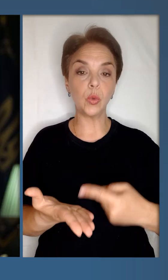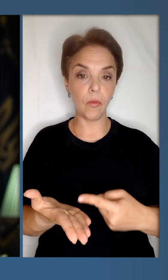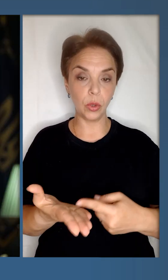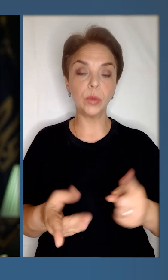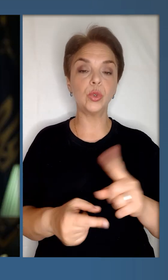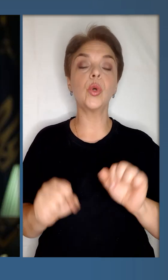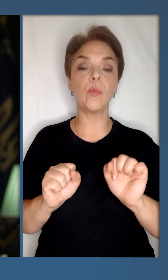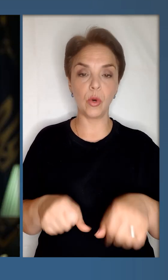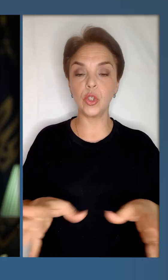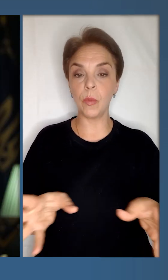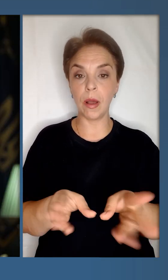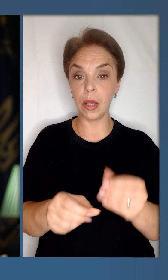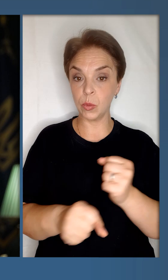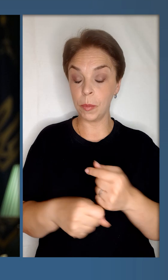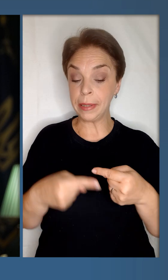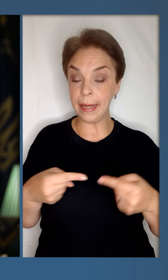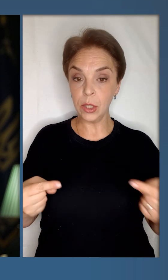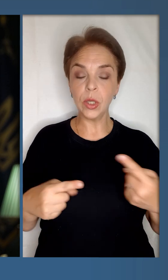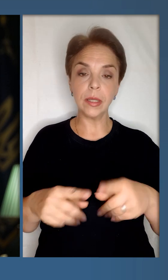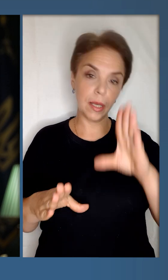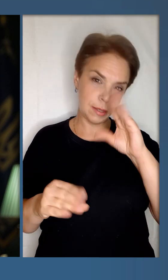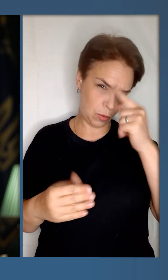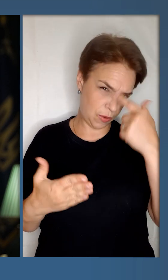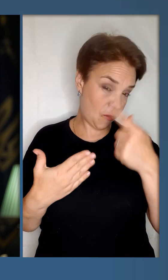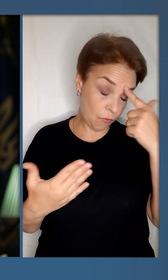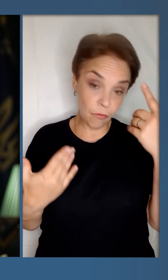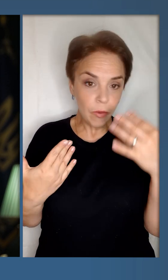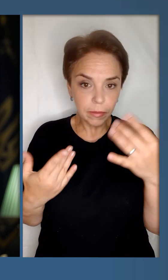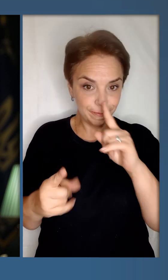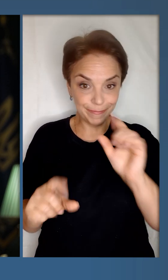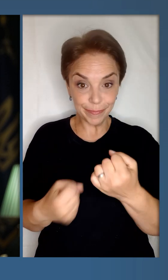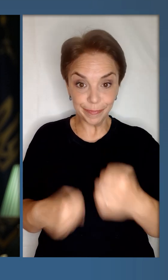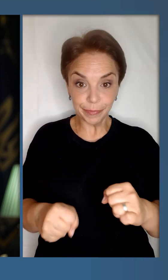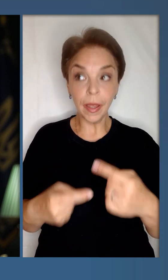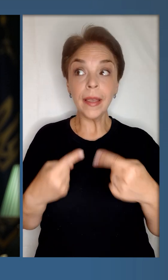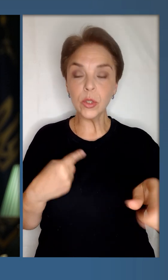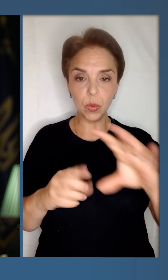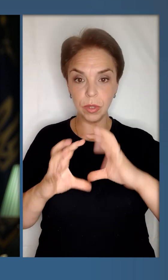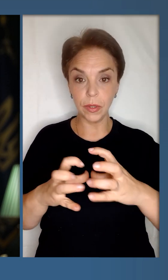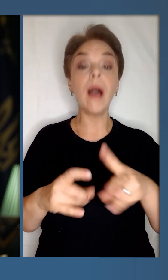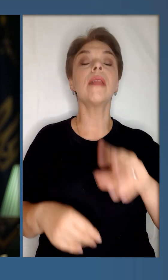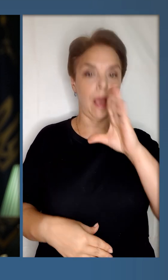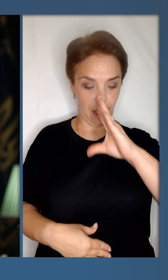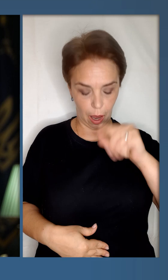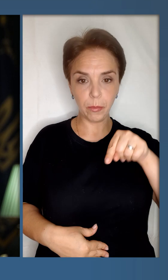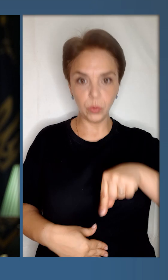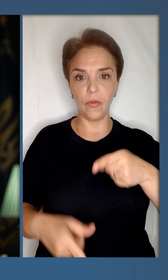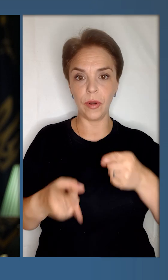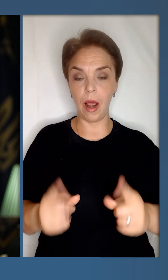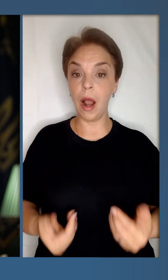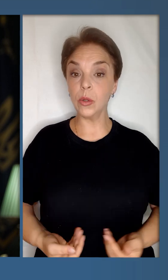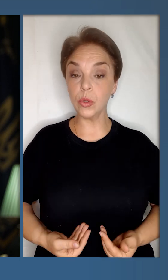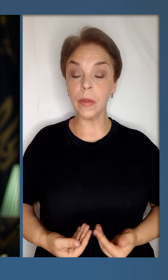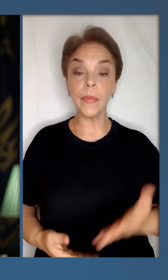доводимо, що можемо разом робити речі, які здаються фантастичними іншому світі, але працюють в